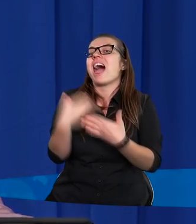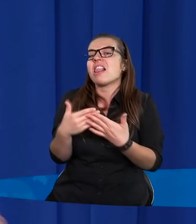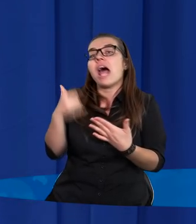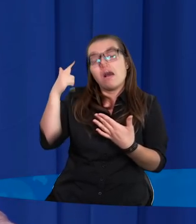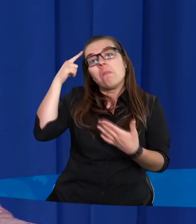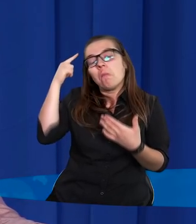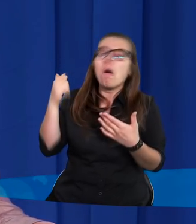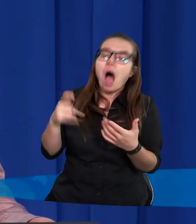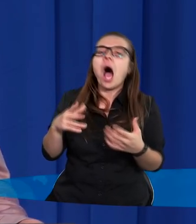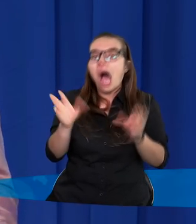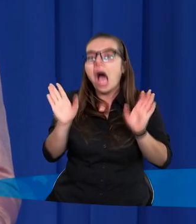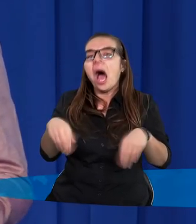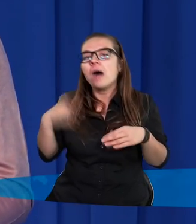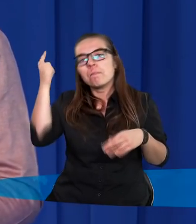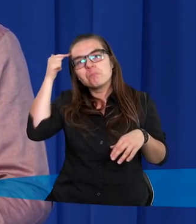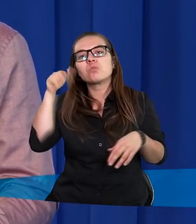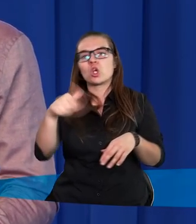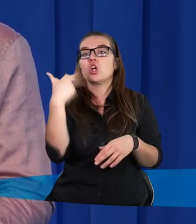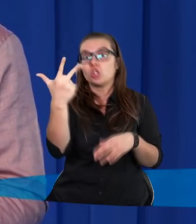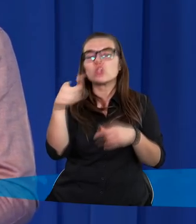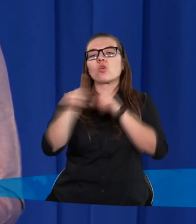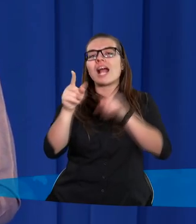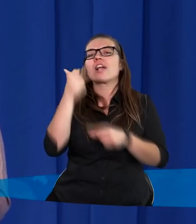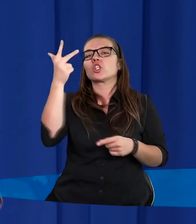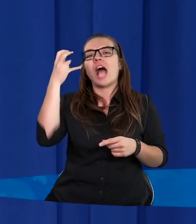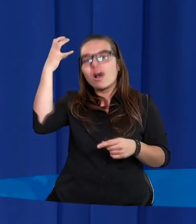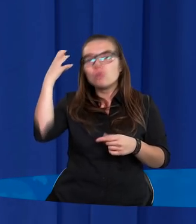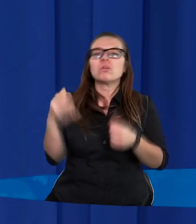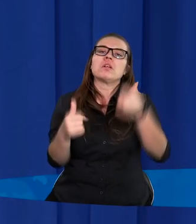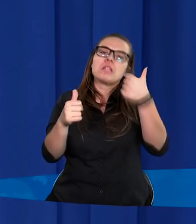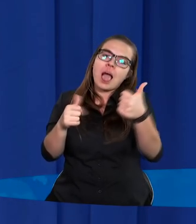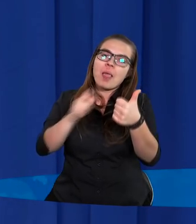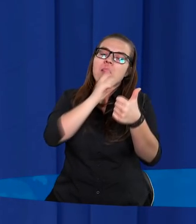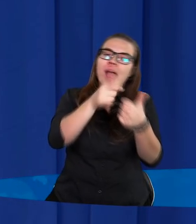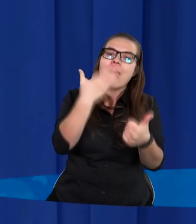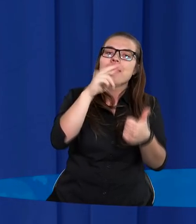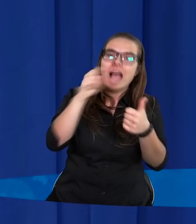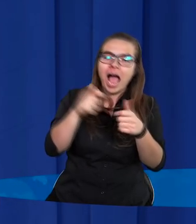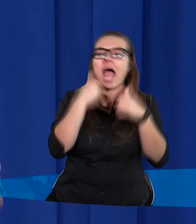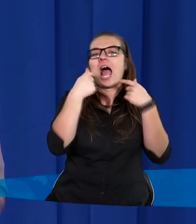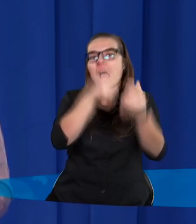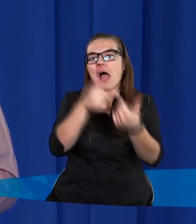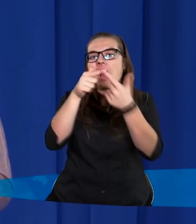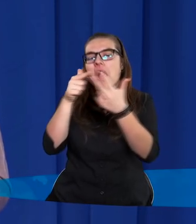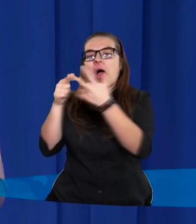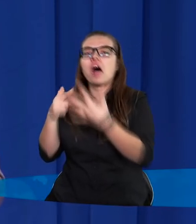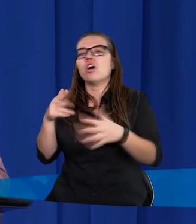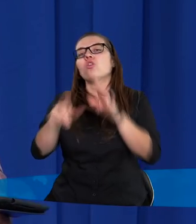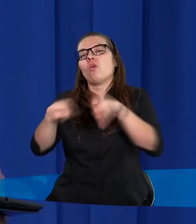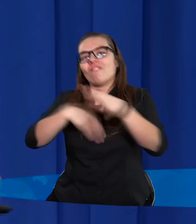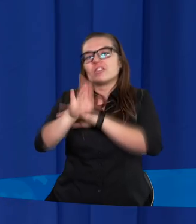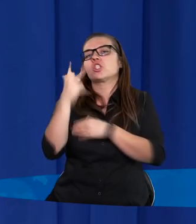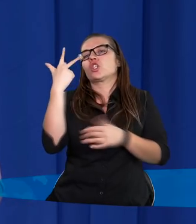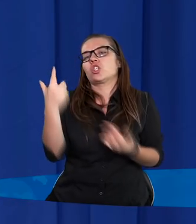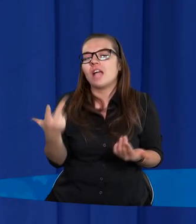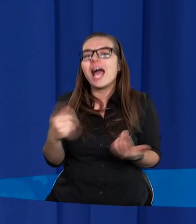stwierdzono, że jeżeli trzy takie dary, to każdy z nich przyniósł jeden dar i stąd mamy trzech króli. Również